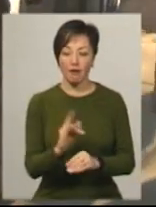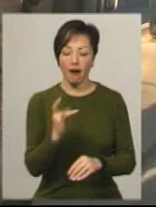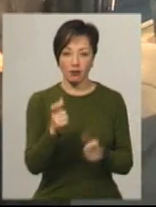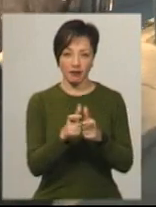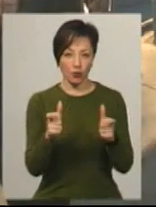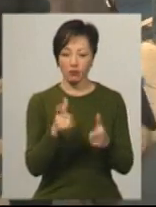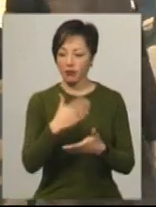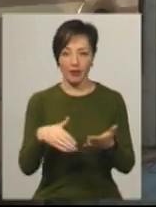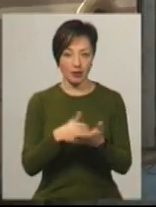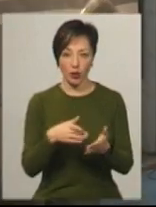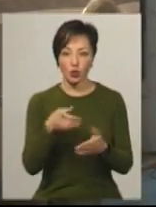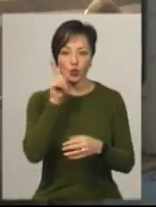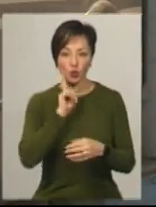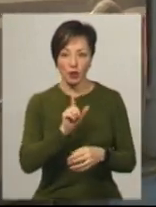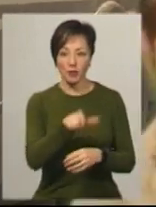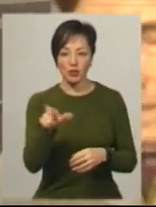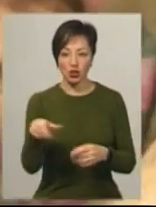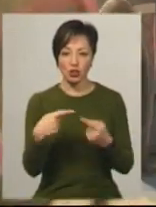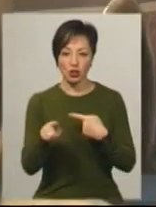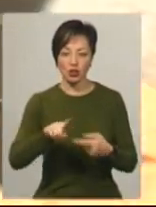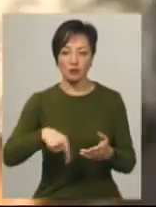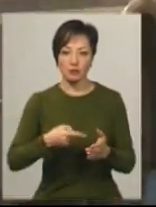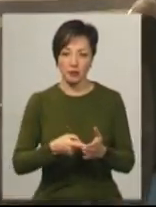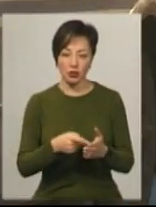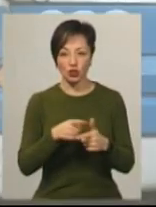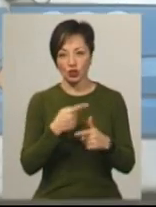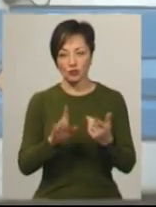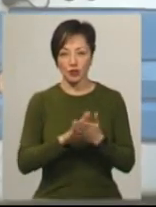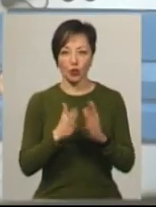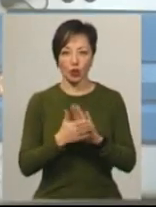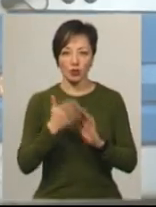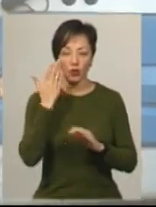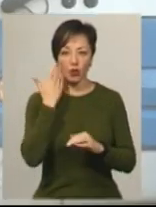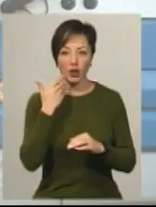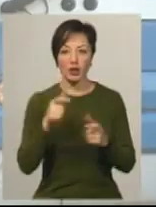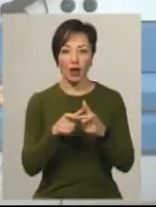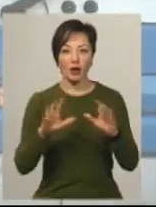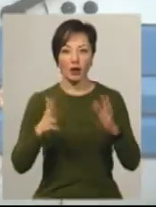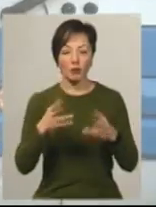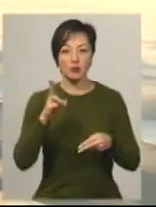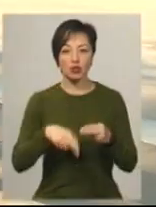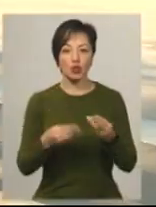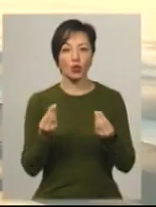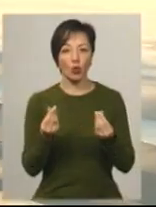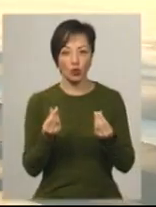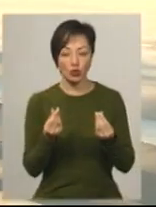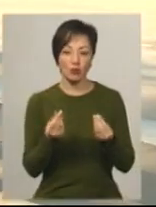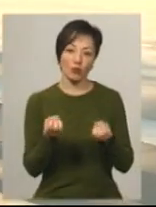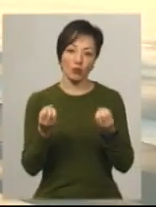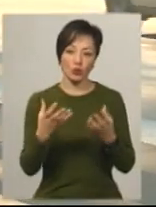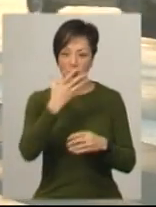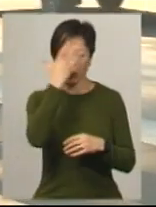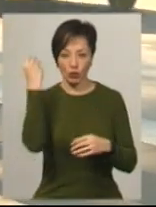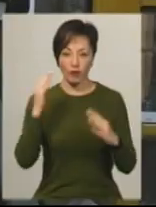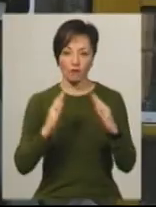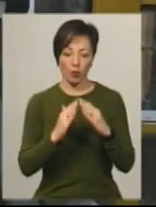квиток не відмінятимуть для зручності пасажирів з інших міст чи у ситуації, коли на картці раптом закінчилися гроші чи її просто забули